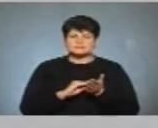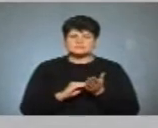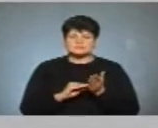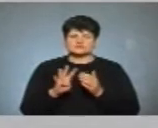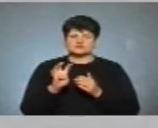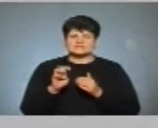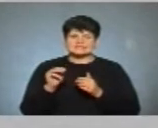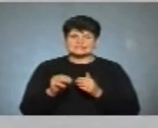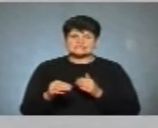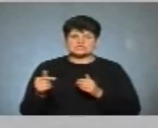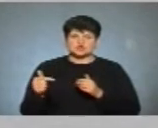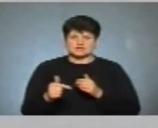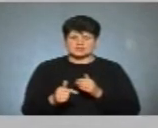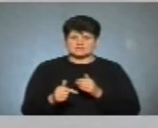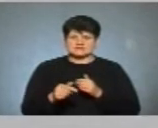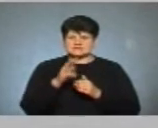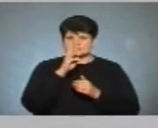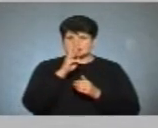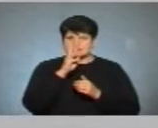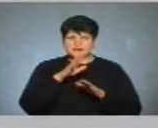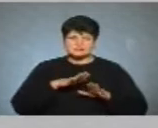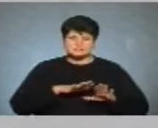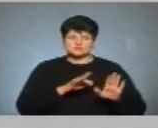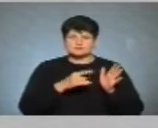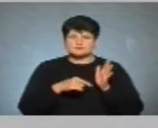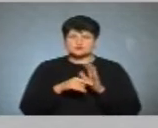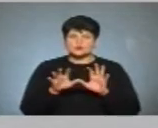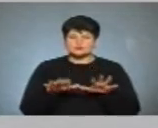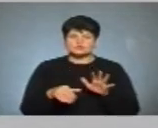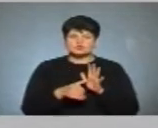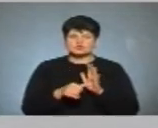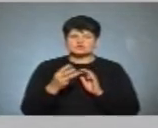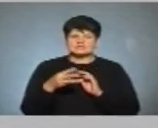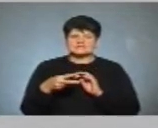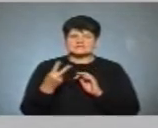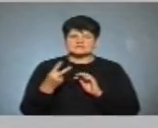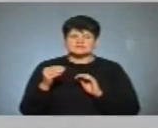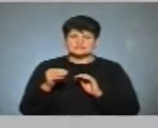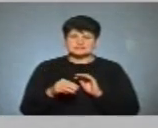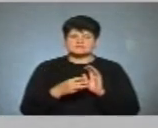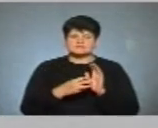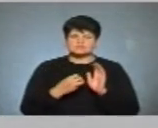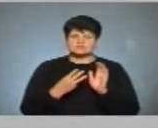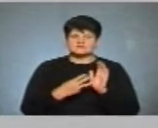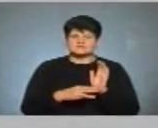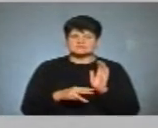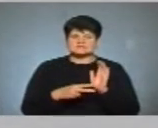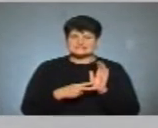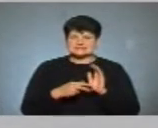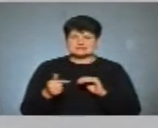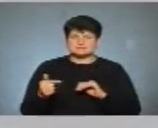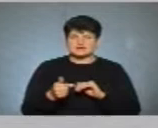400 тисяч гривень. Заробітна плата заступника міського голови – 632 тисячі 887 гривень.